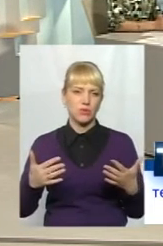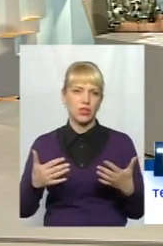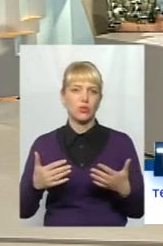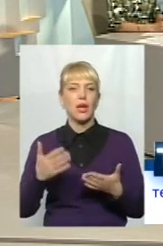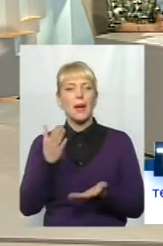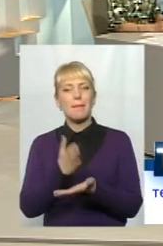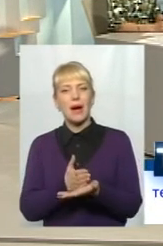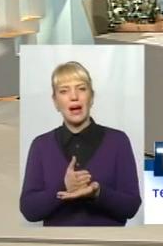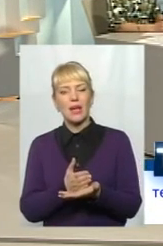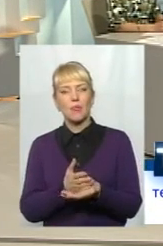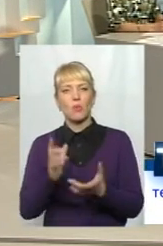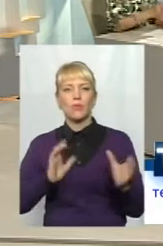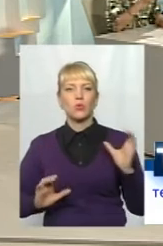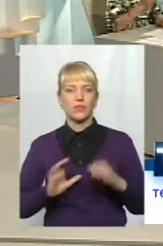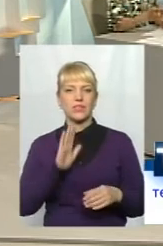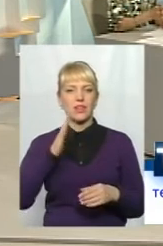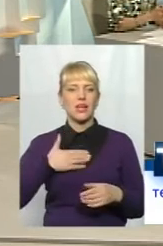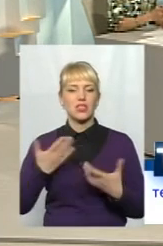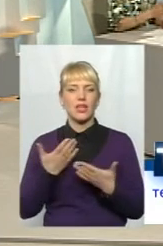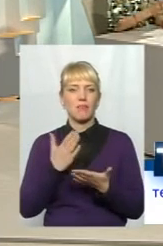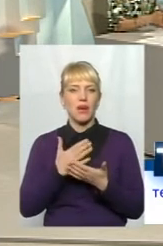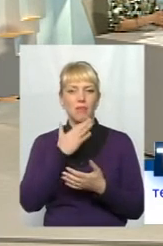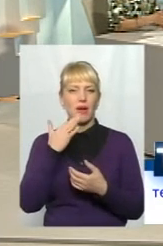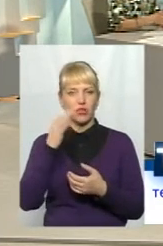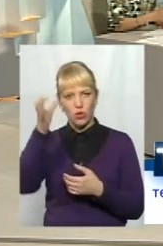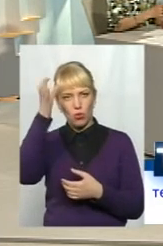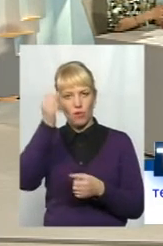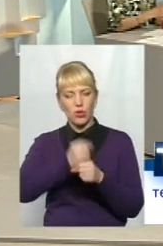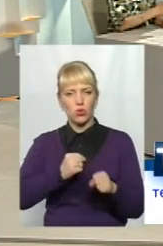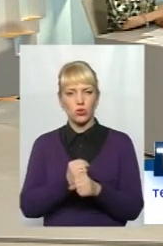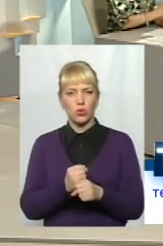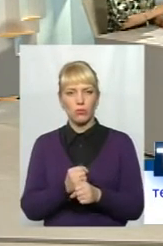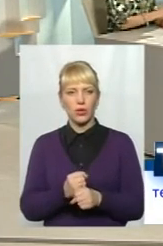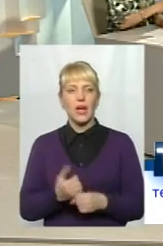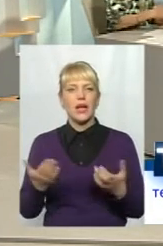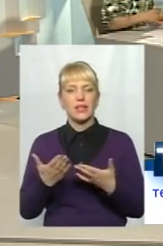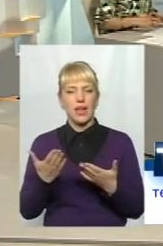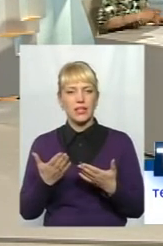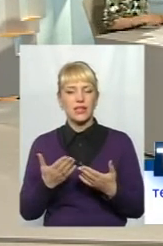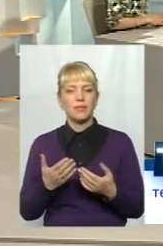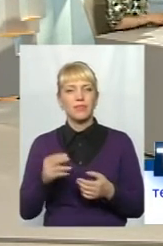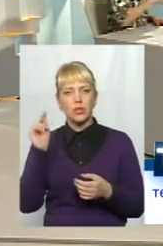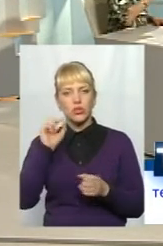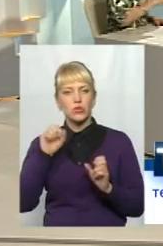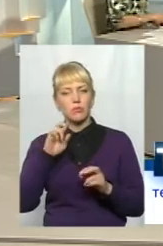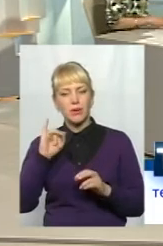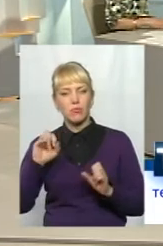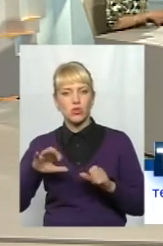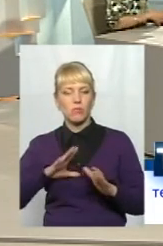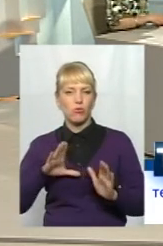університет наш, який має чимало наукових розробок, які, в принципі, теоретично можна було б